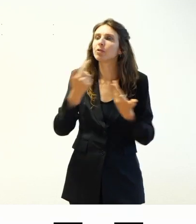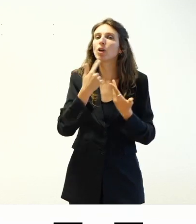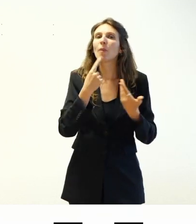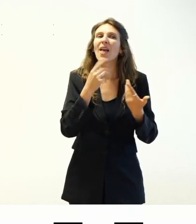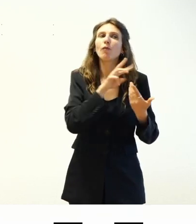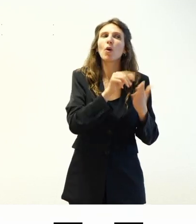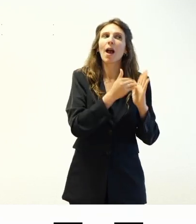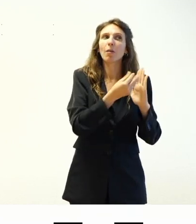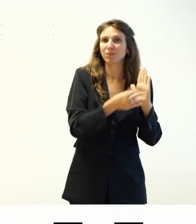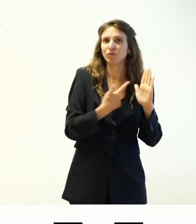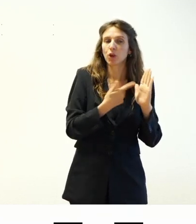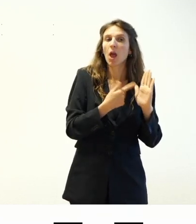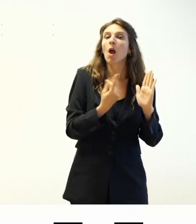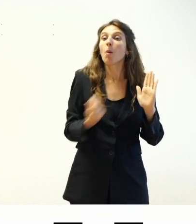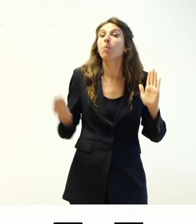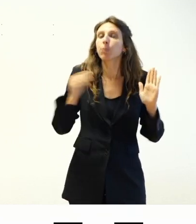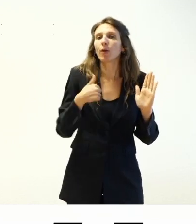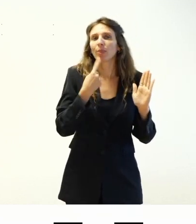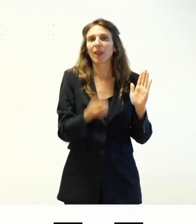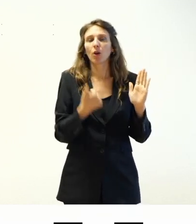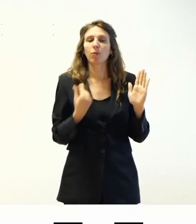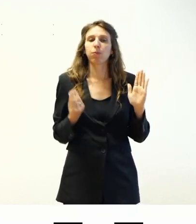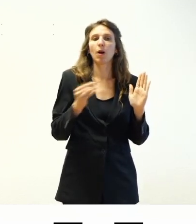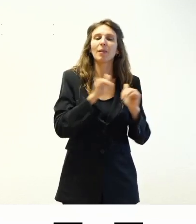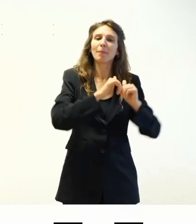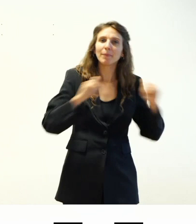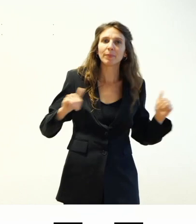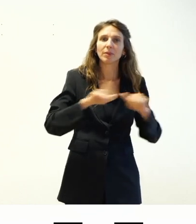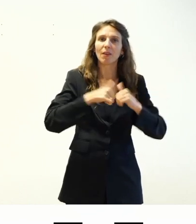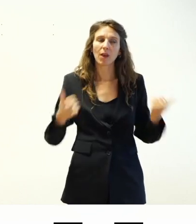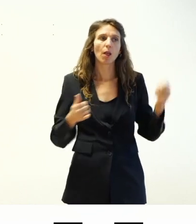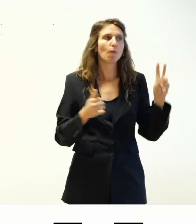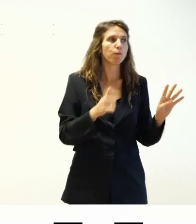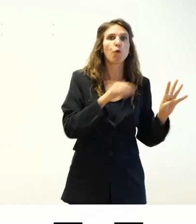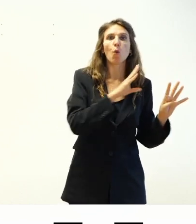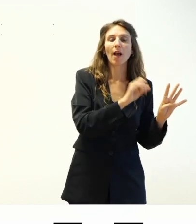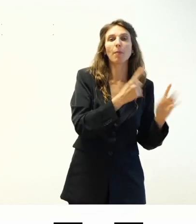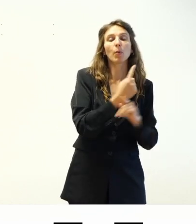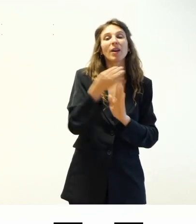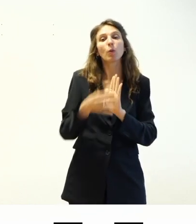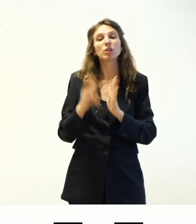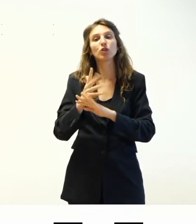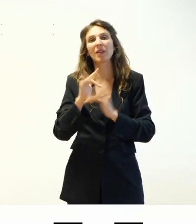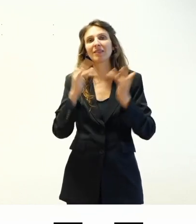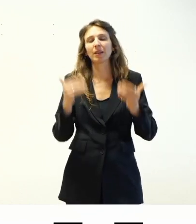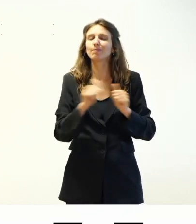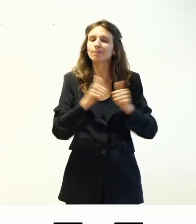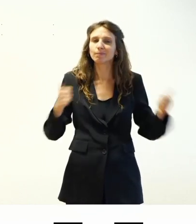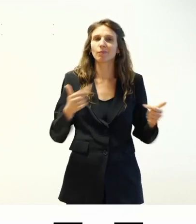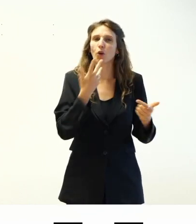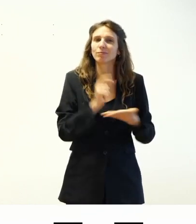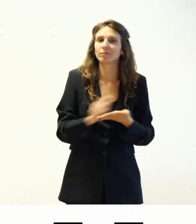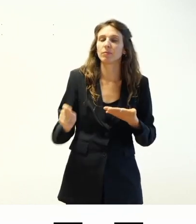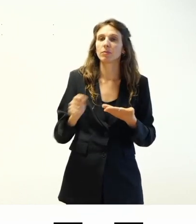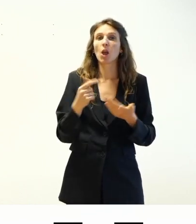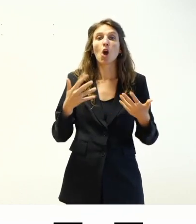per cui proprio per segnalare la differenza tra le vcag e i requisiti di accessibilità dei siti contrasti